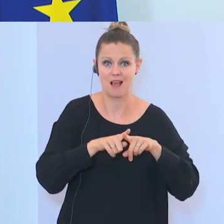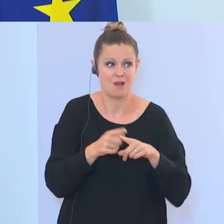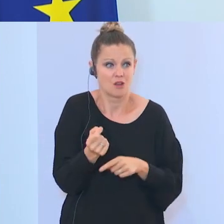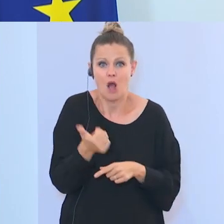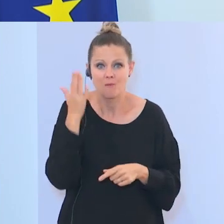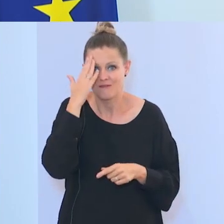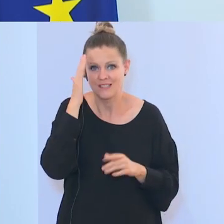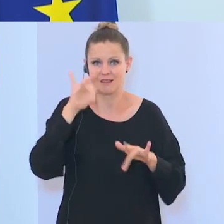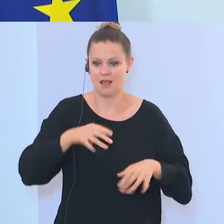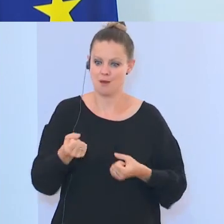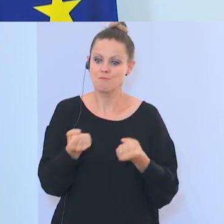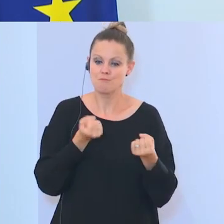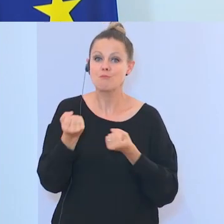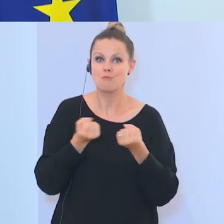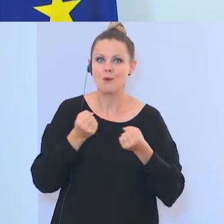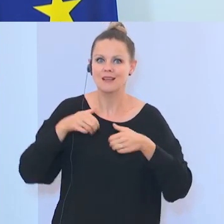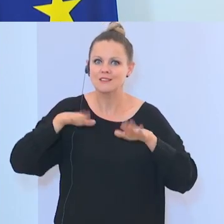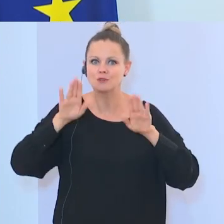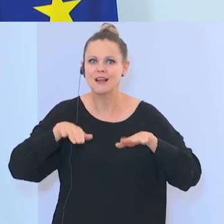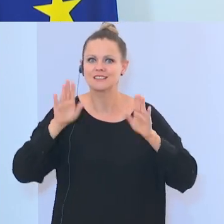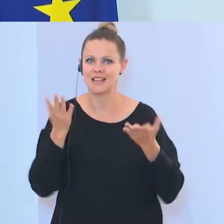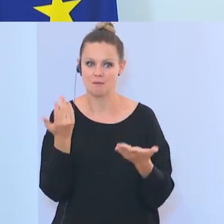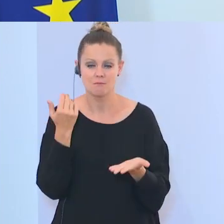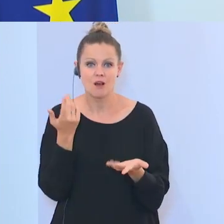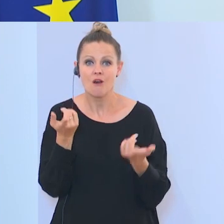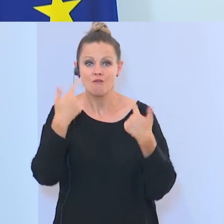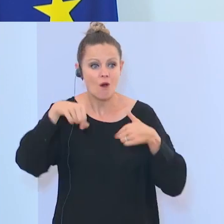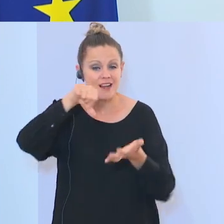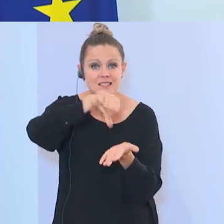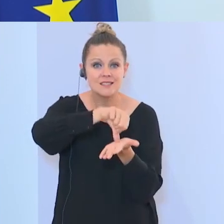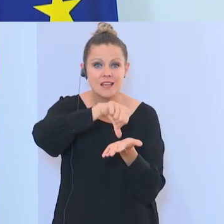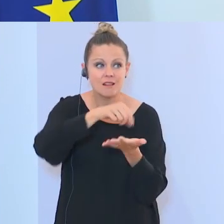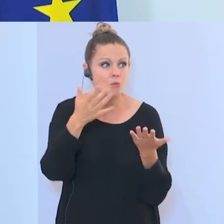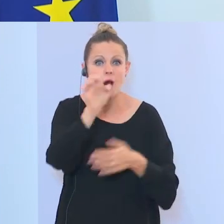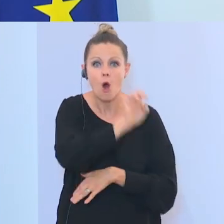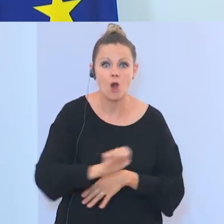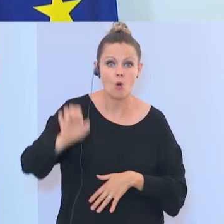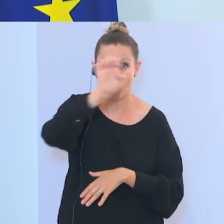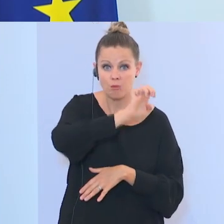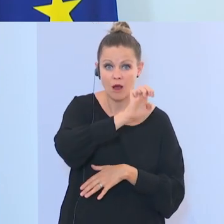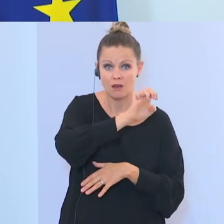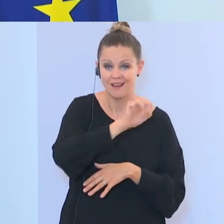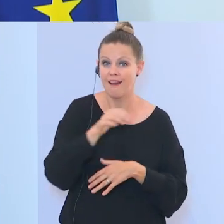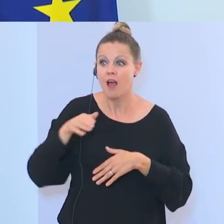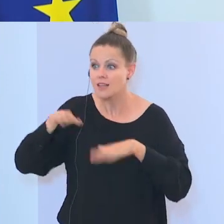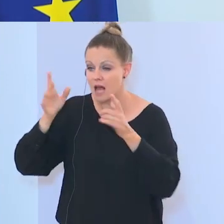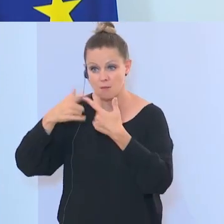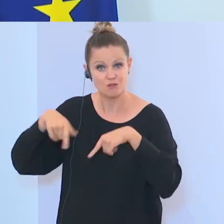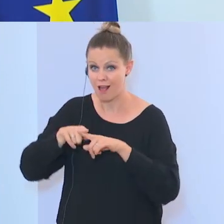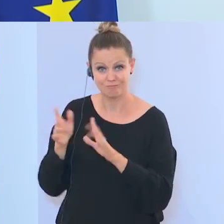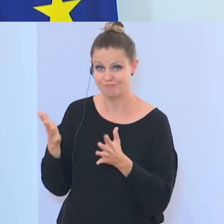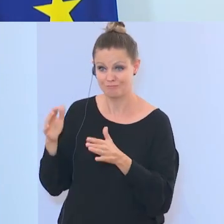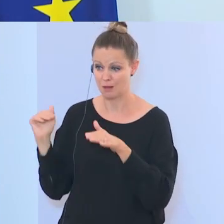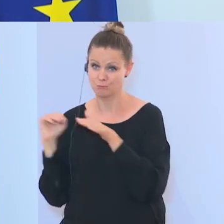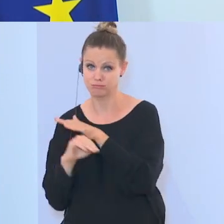Islam hat ja seine Zentren mehr in Europa mittlerweile als in den islamischen Ländern, weil sie fliehen ja aus den